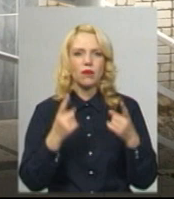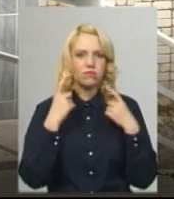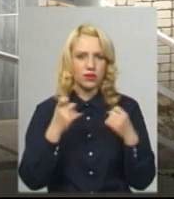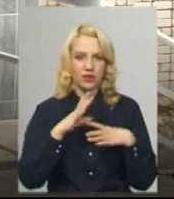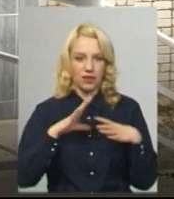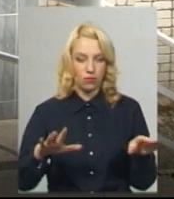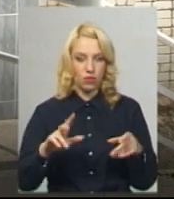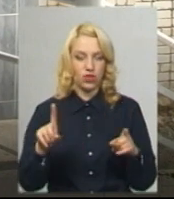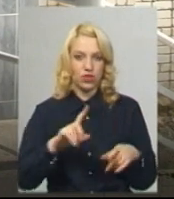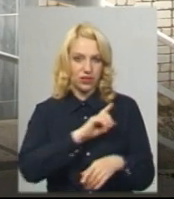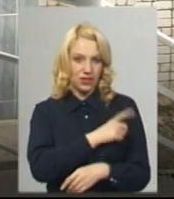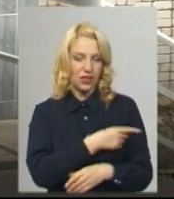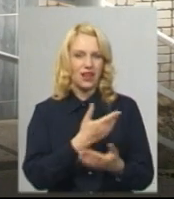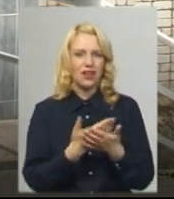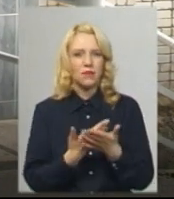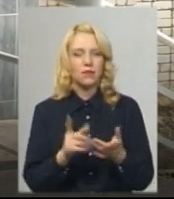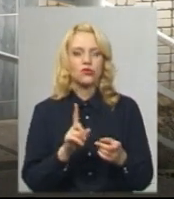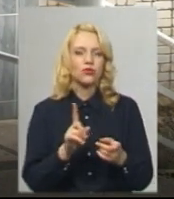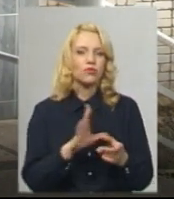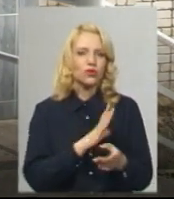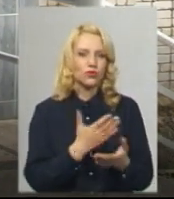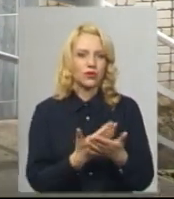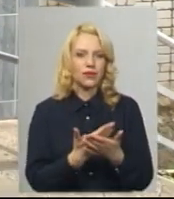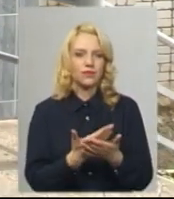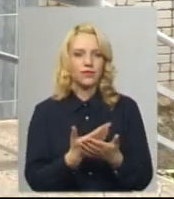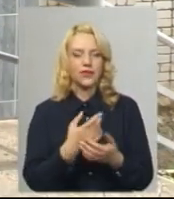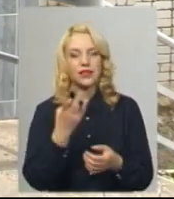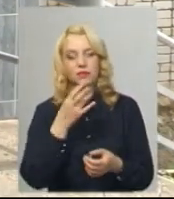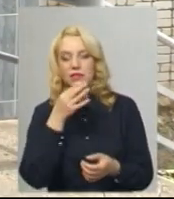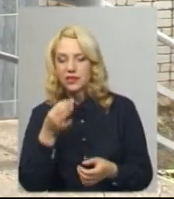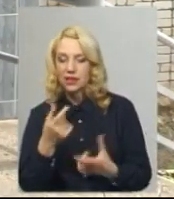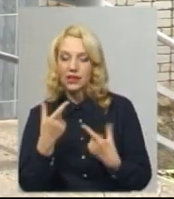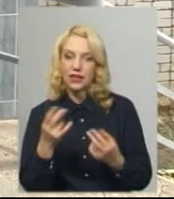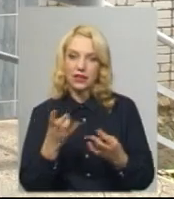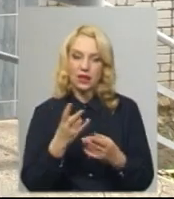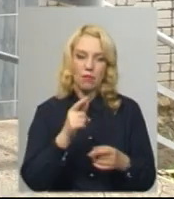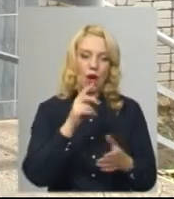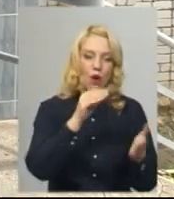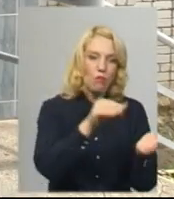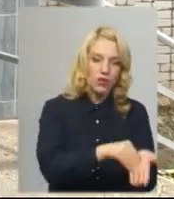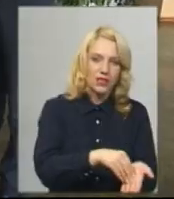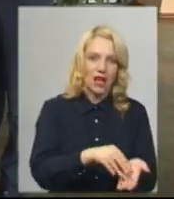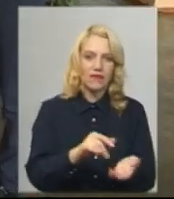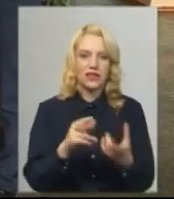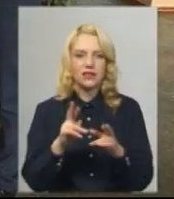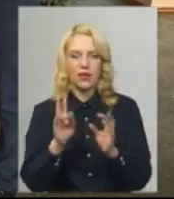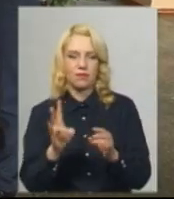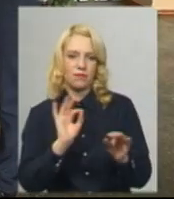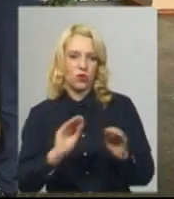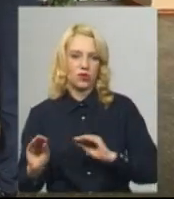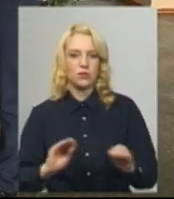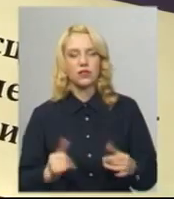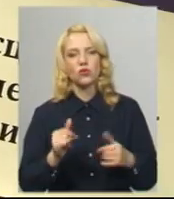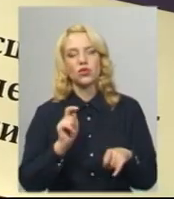що сильних. Переважно було, що просто потрібно було сказати, де потрібно поставити, як розмістити і тому подібно. Сьогодні